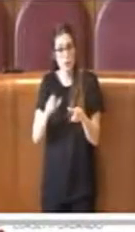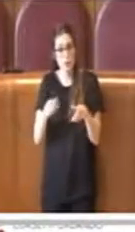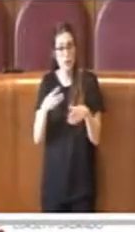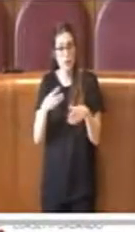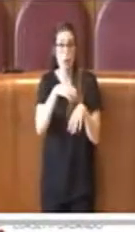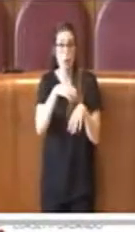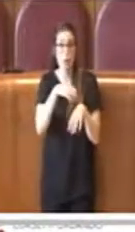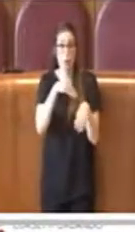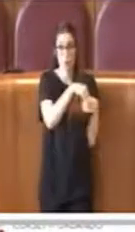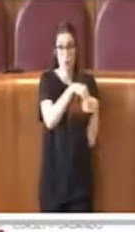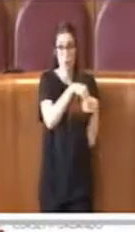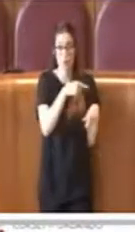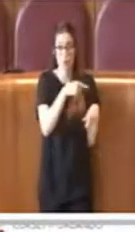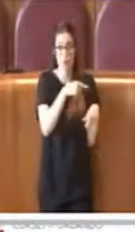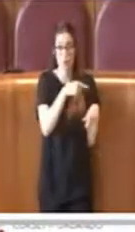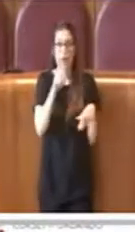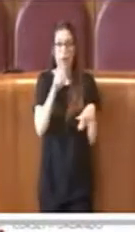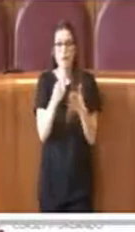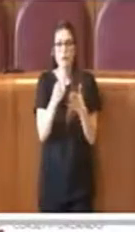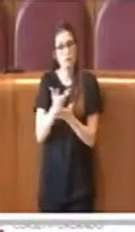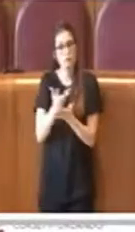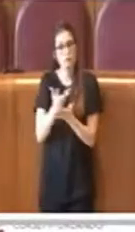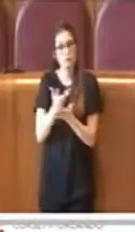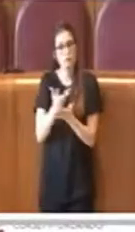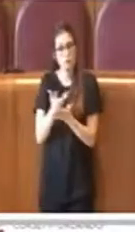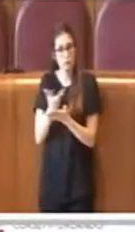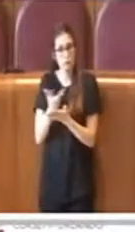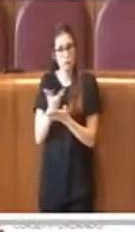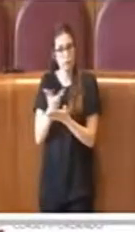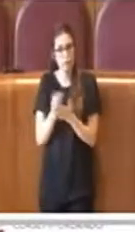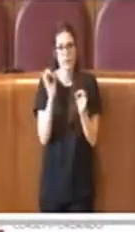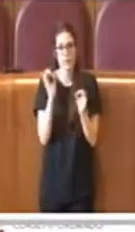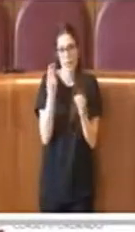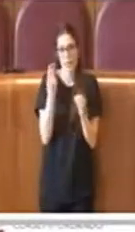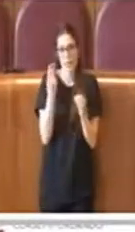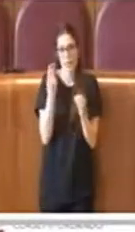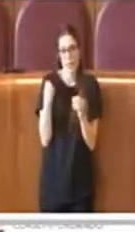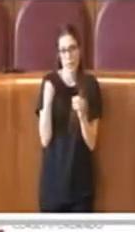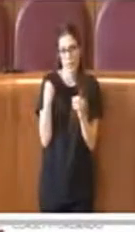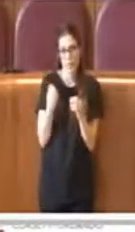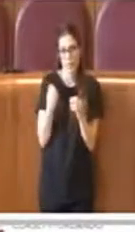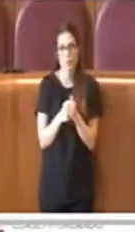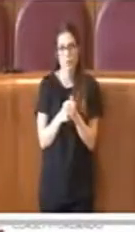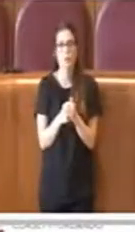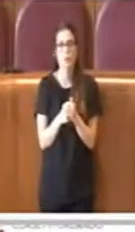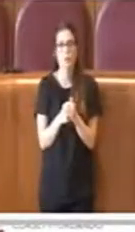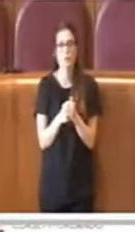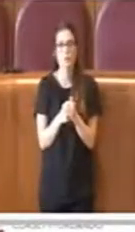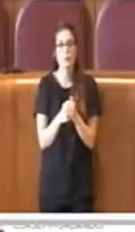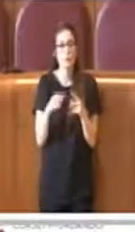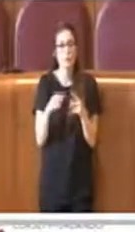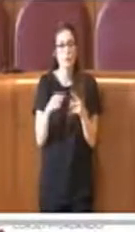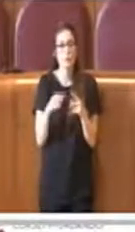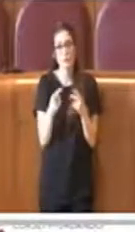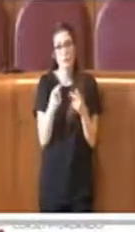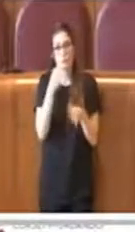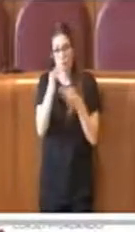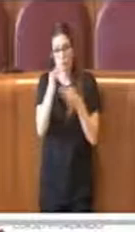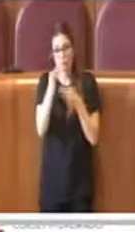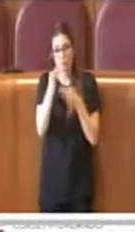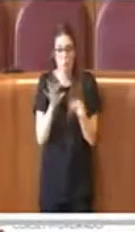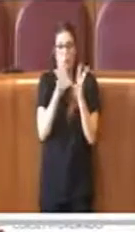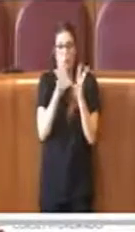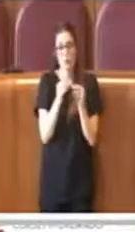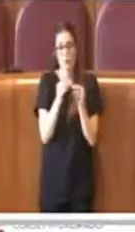fornisce anche supporti documentali quando richiesto. Tutte queste osservazioni, scusate mi interrompo un